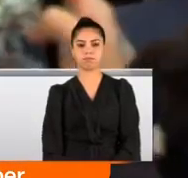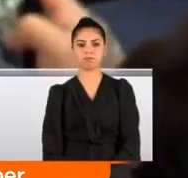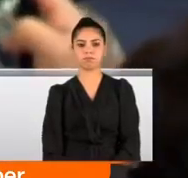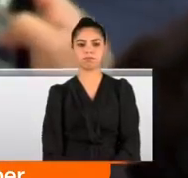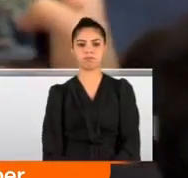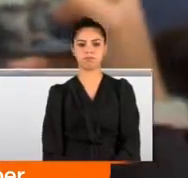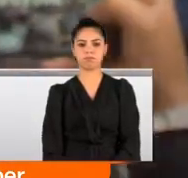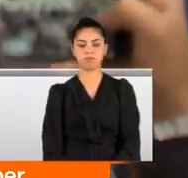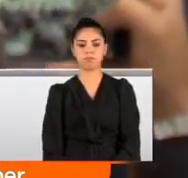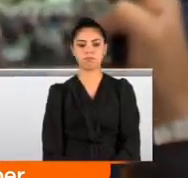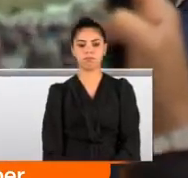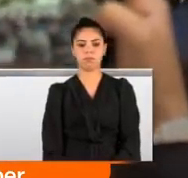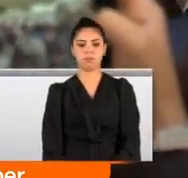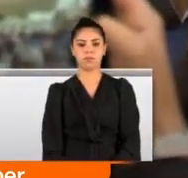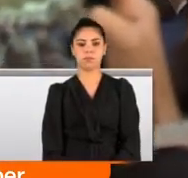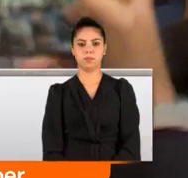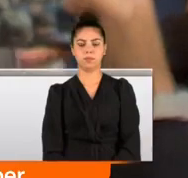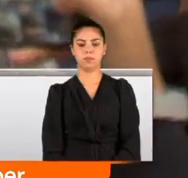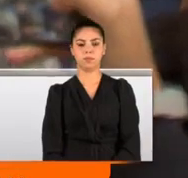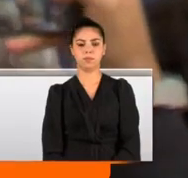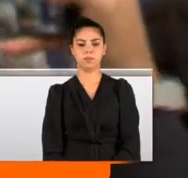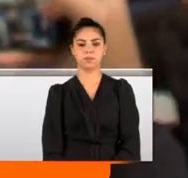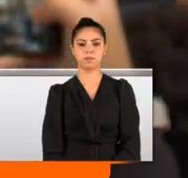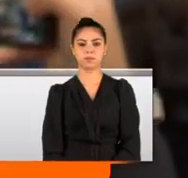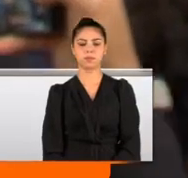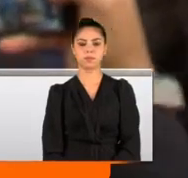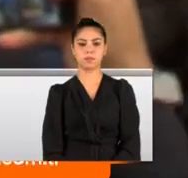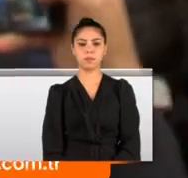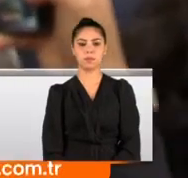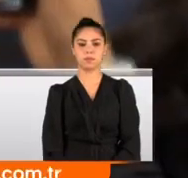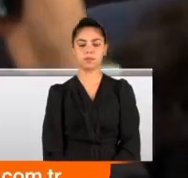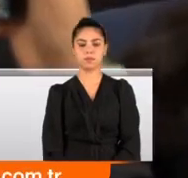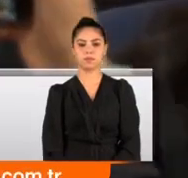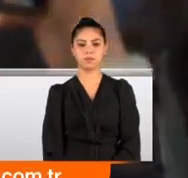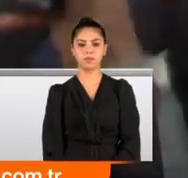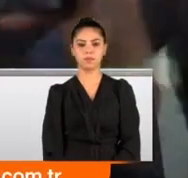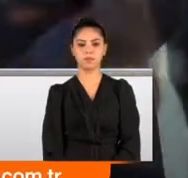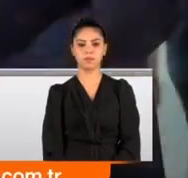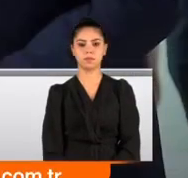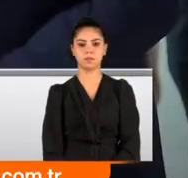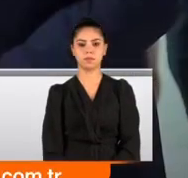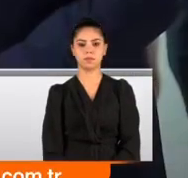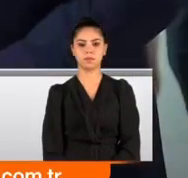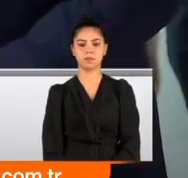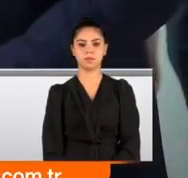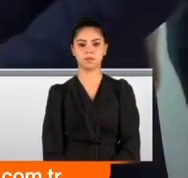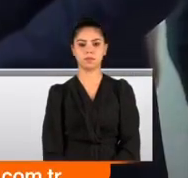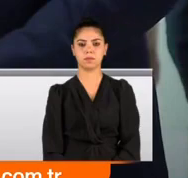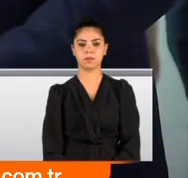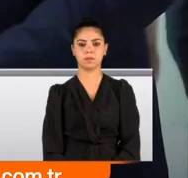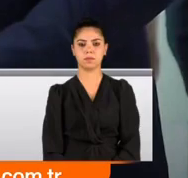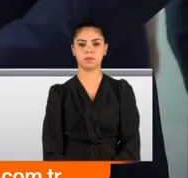Canımızdan kıymetli bir tarafta babamızdı, bir tarafta arkadaşımızdı, inham